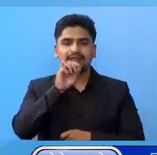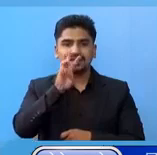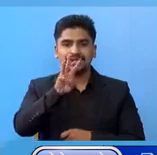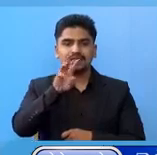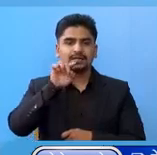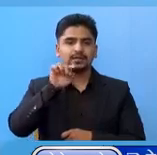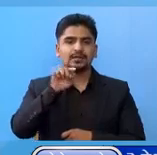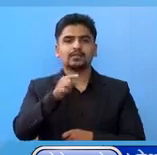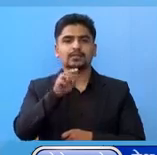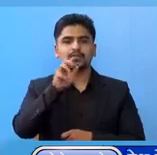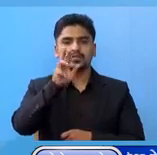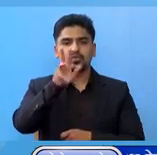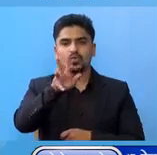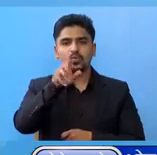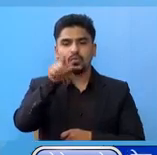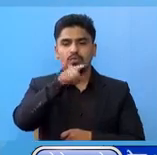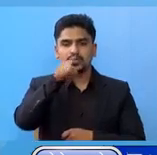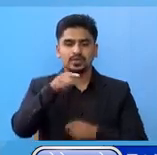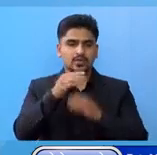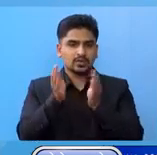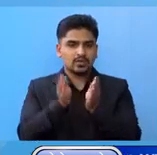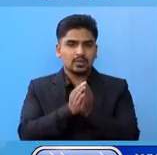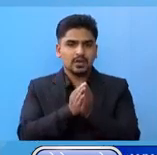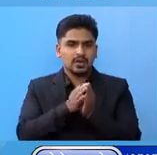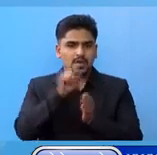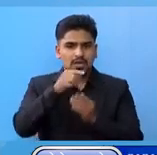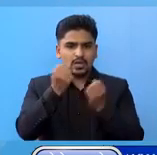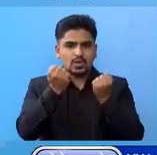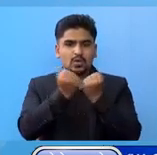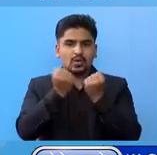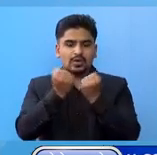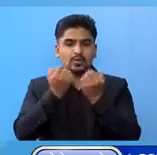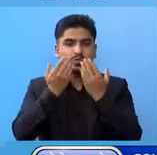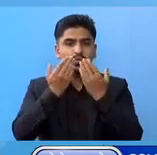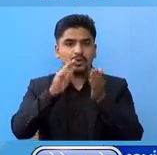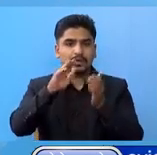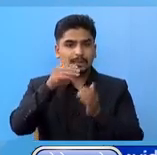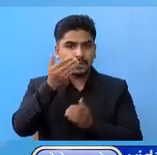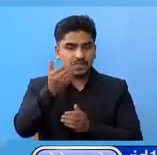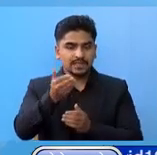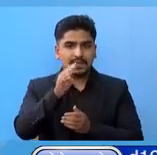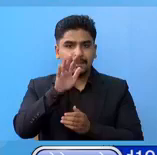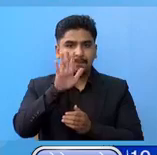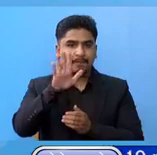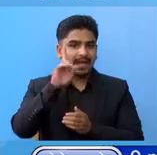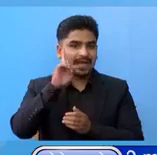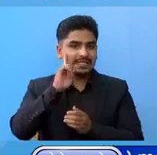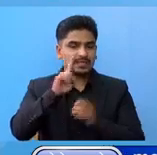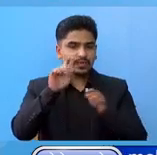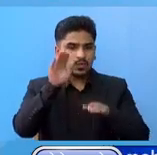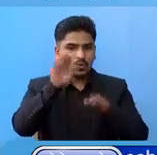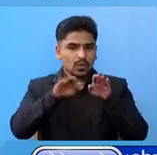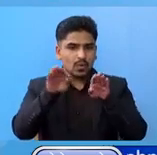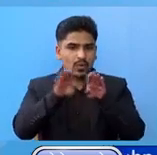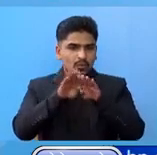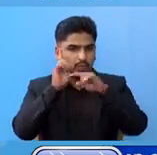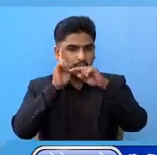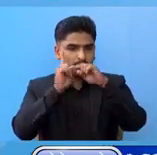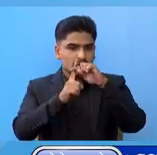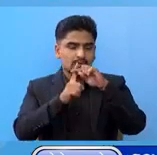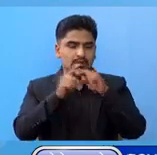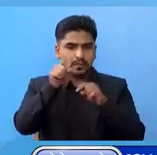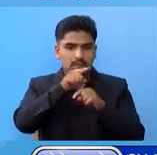.9 प्रतिशत गरी ओले लगडाउन खुली सके पची 5 दिन को आउसात पोजिक्टिव